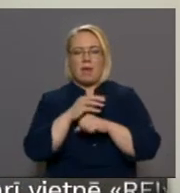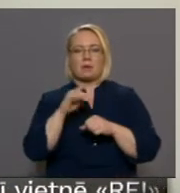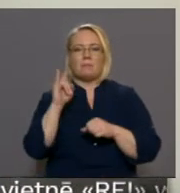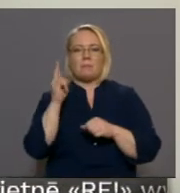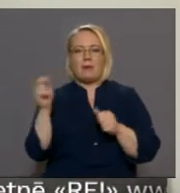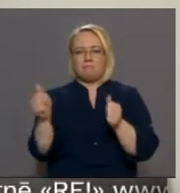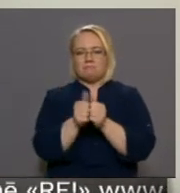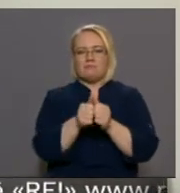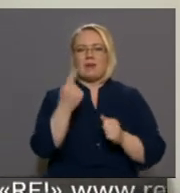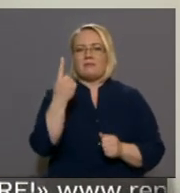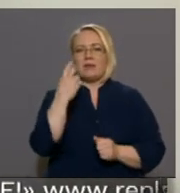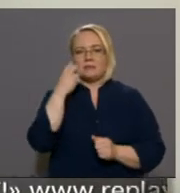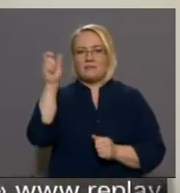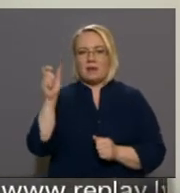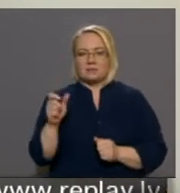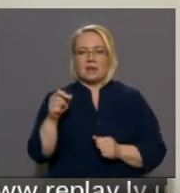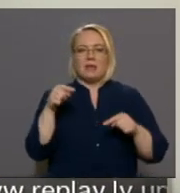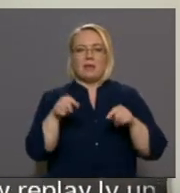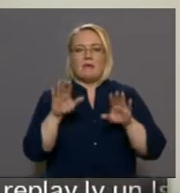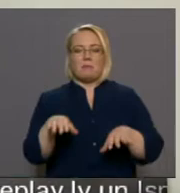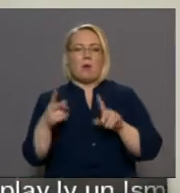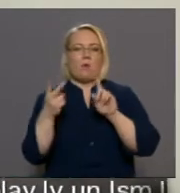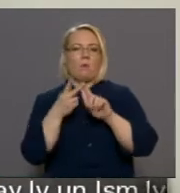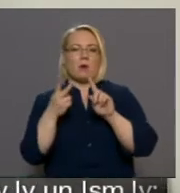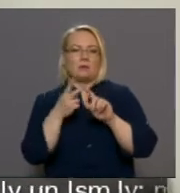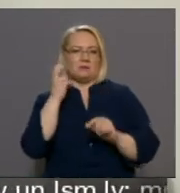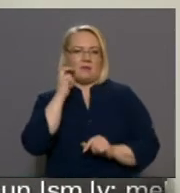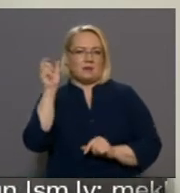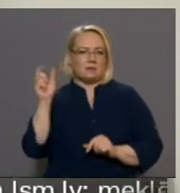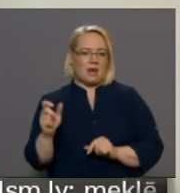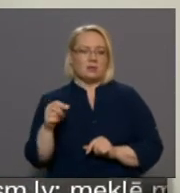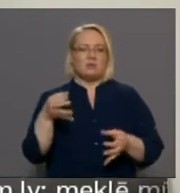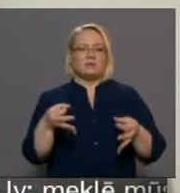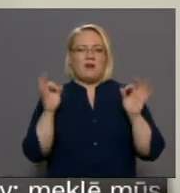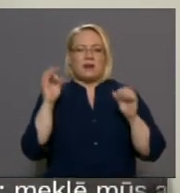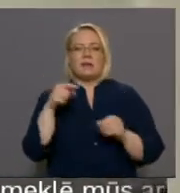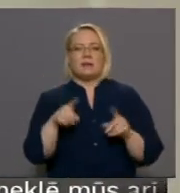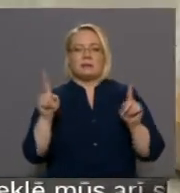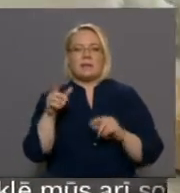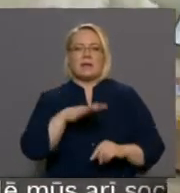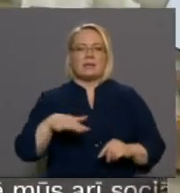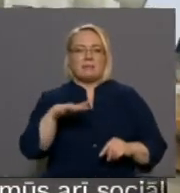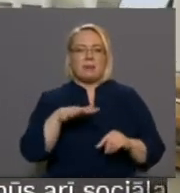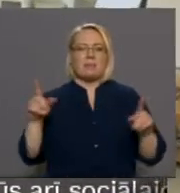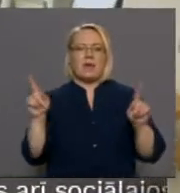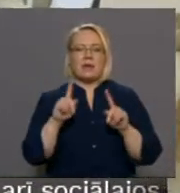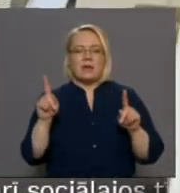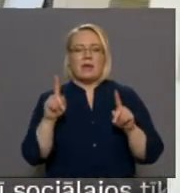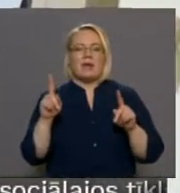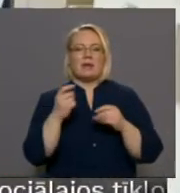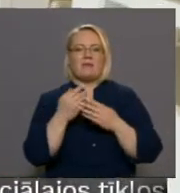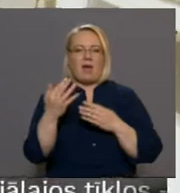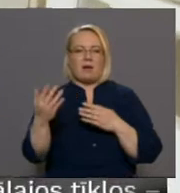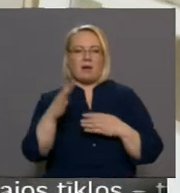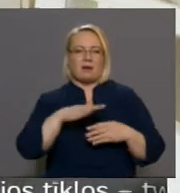viens vecāks, tad šeit pie mums var palikt otrs vecāks. Tas īpaši izšķuroši ir tajos brīžos, ka ģimenē ir vairāki bērniņi un